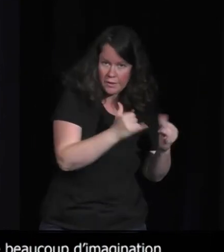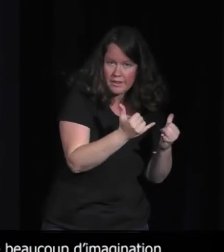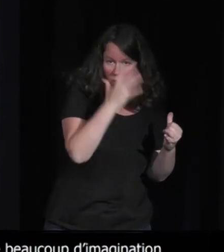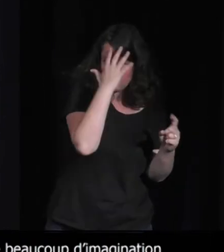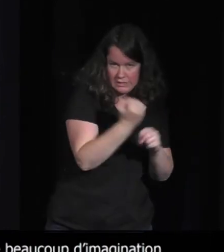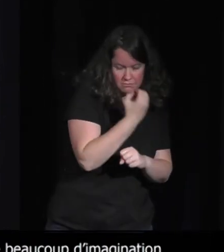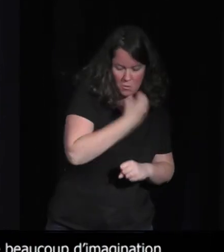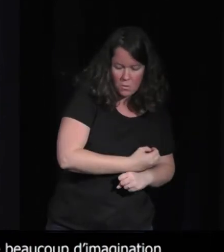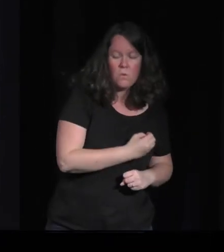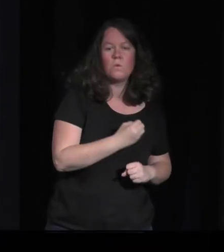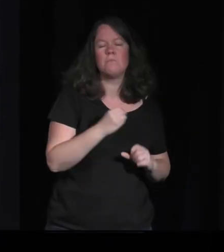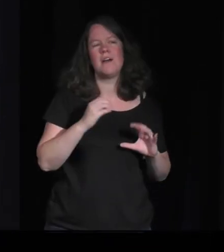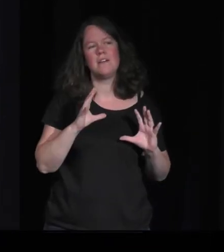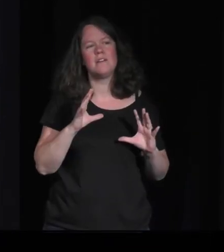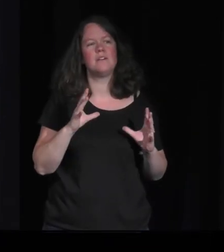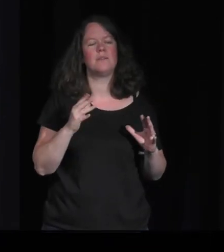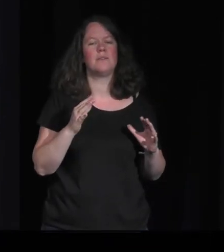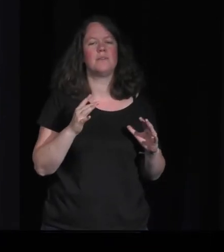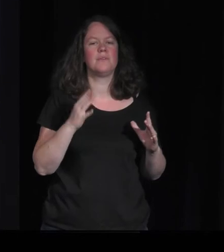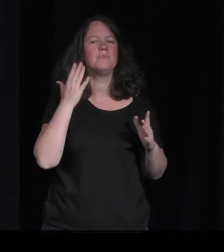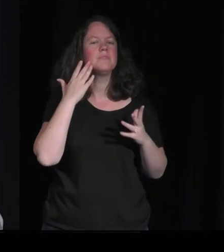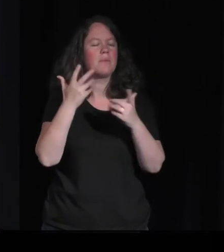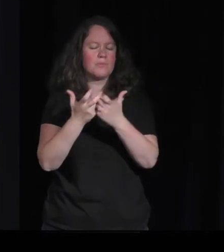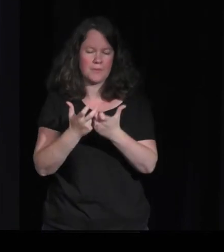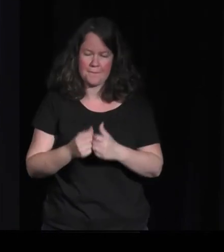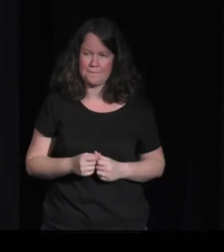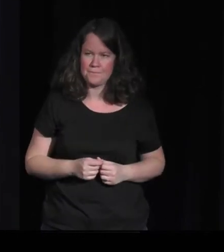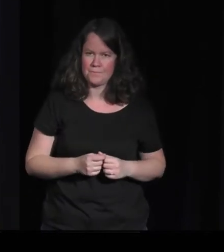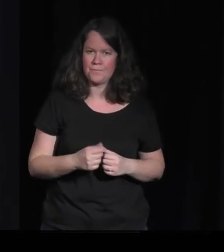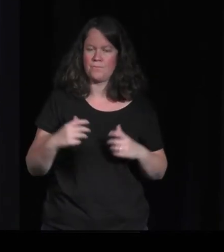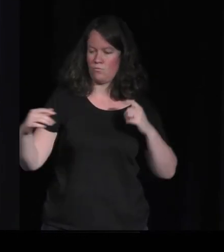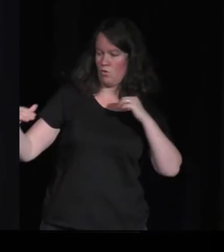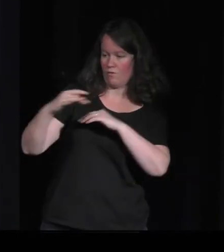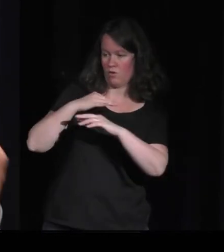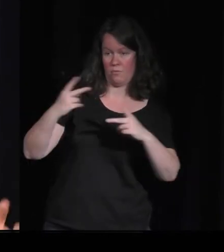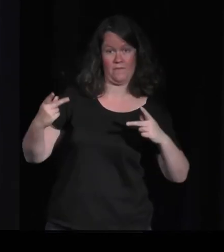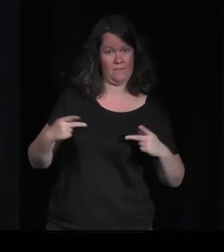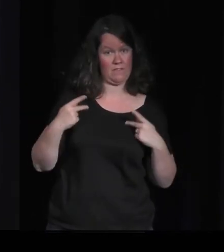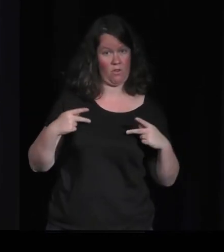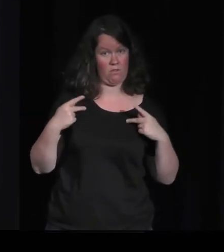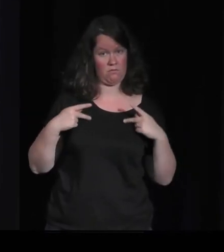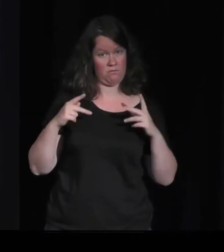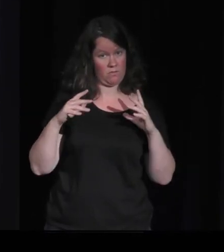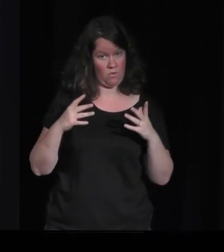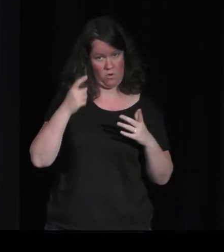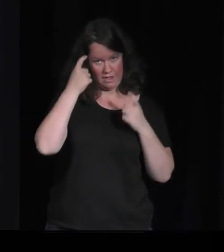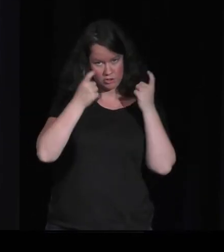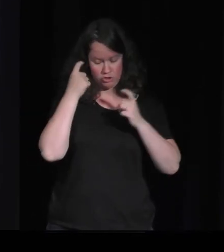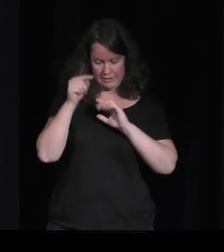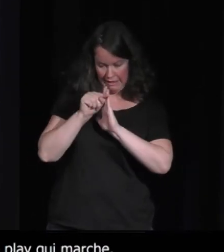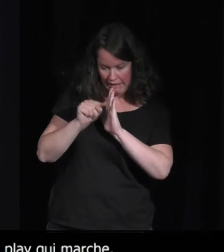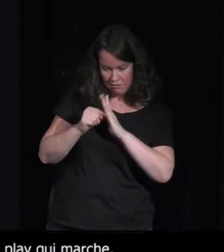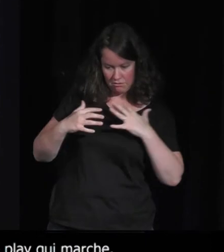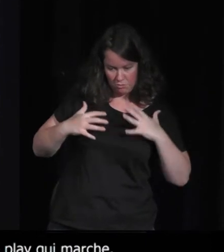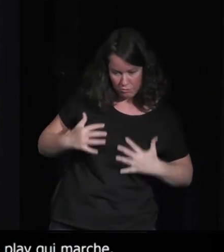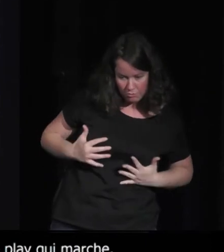ce qui est difficile si on veut créer, par exemple, un environnement qui est vivant, faut mettre en place des règles, des règles de comportement,